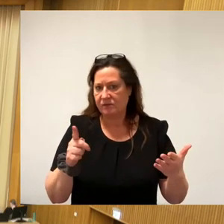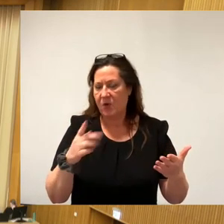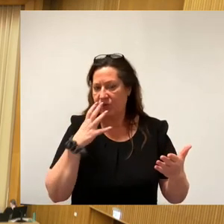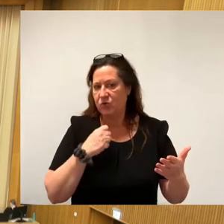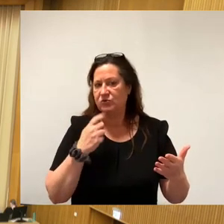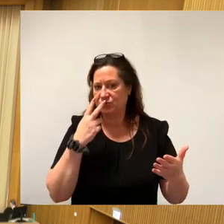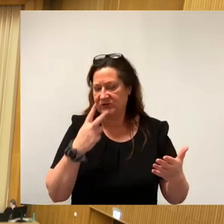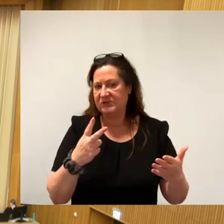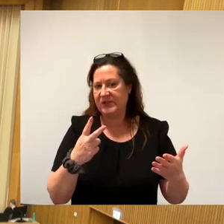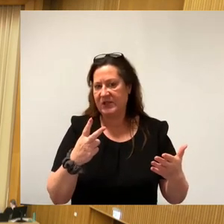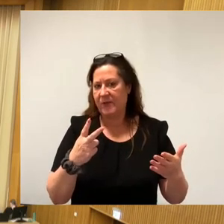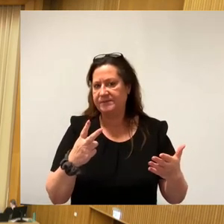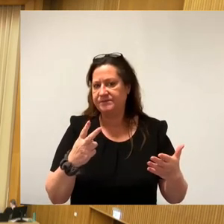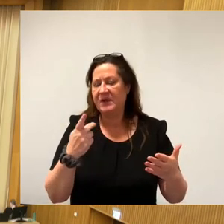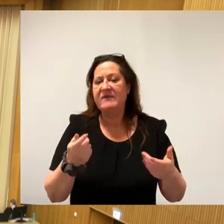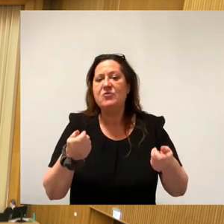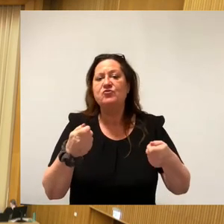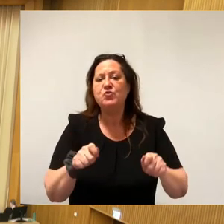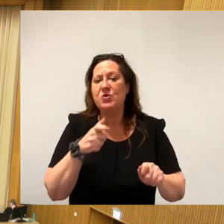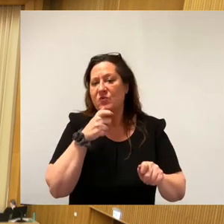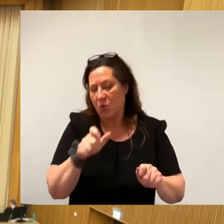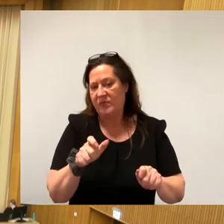Begehr eines Schlusswortes. Herr Kahrt, bitteschön.